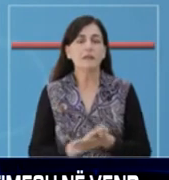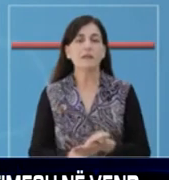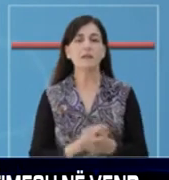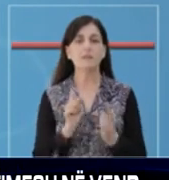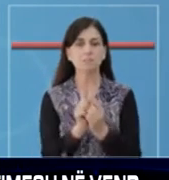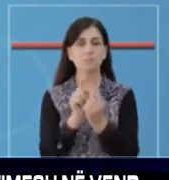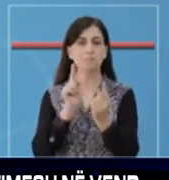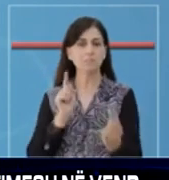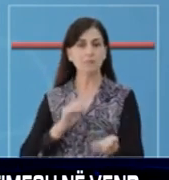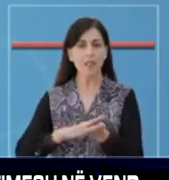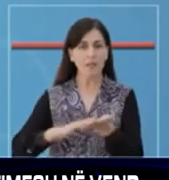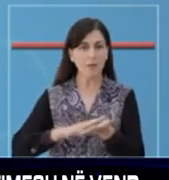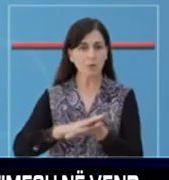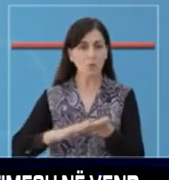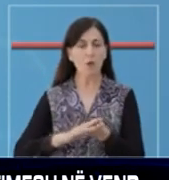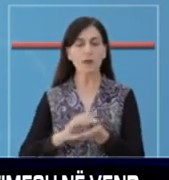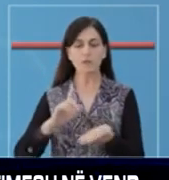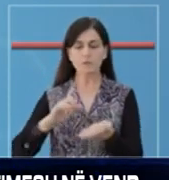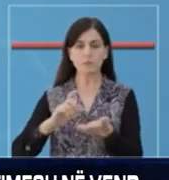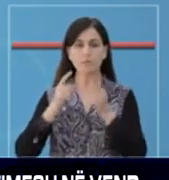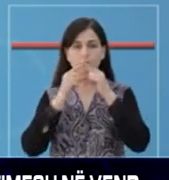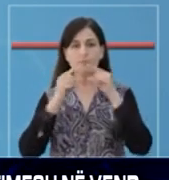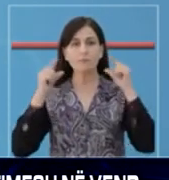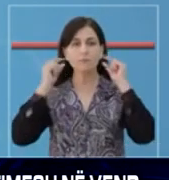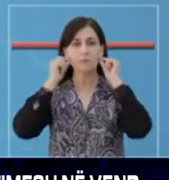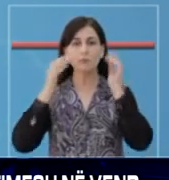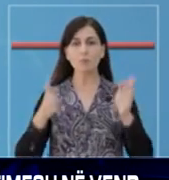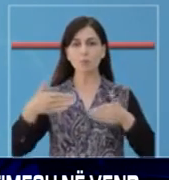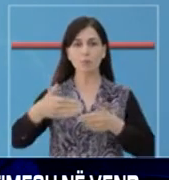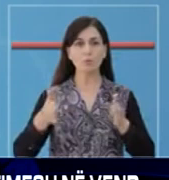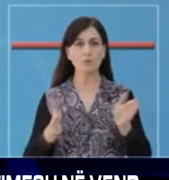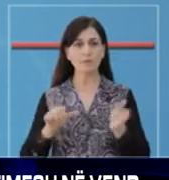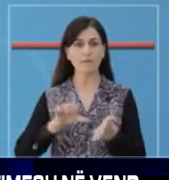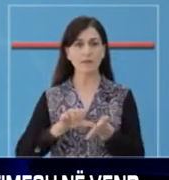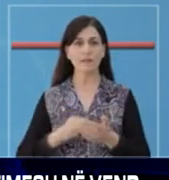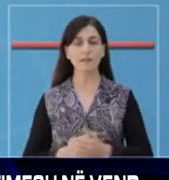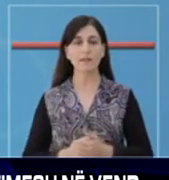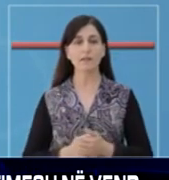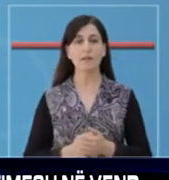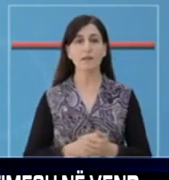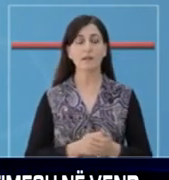Qëndrojnë në distancë fizike, lani duart, përdonë një maska në ambjente të mbyllura.